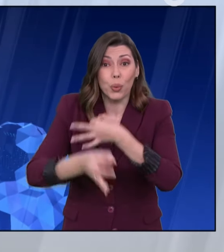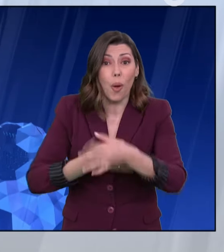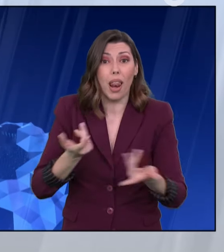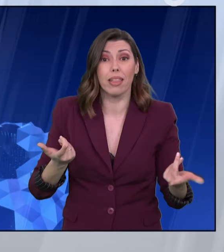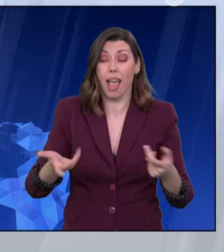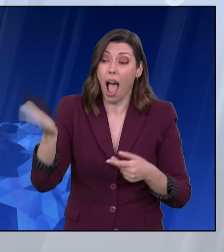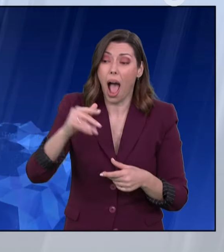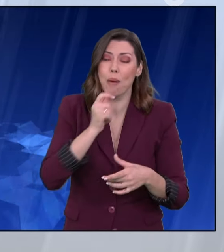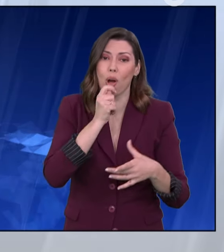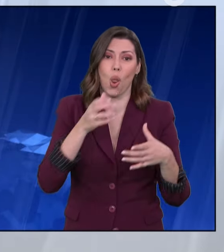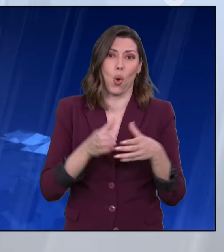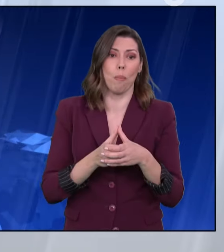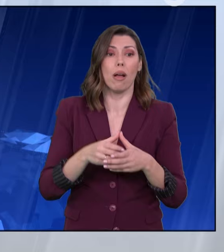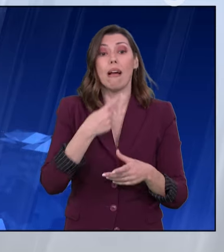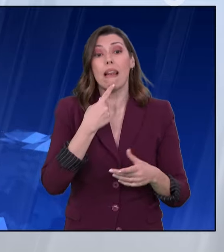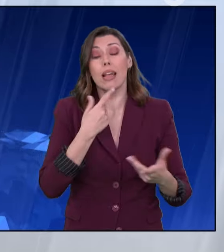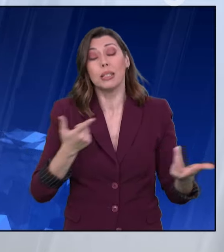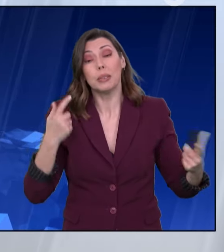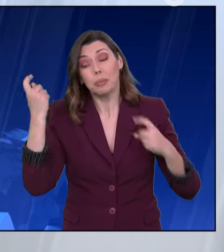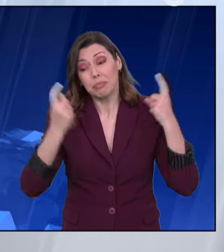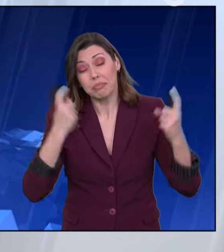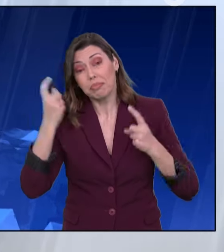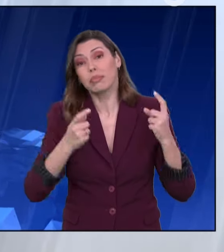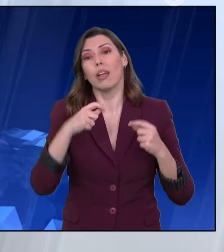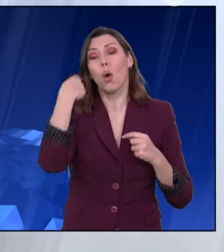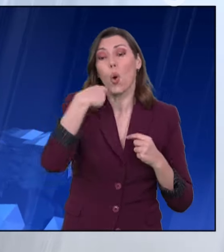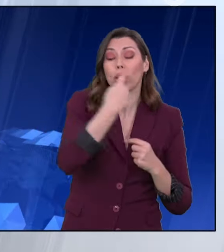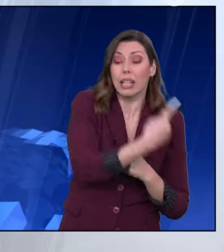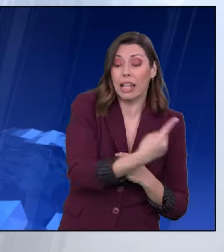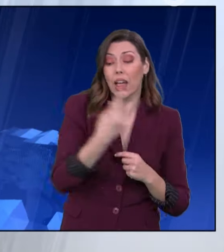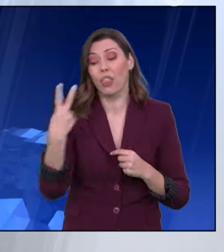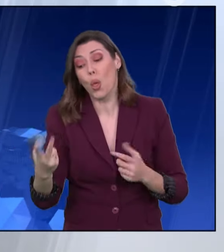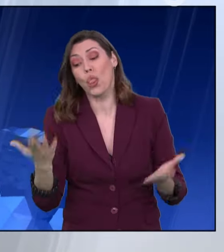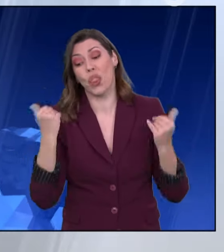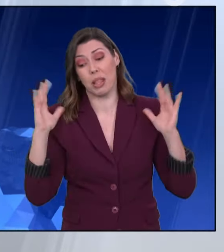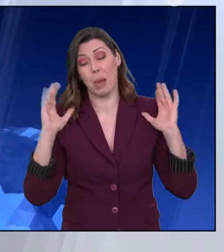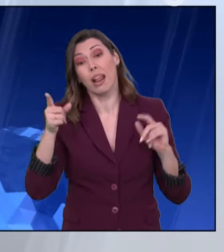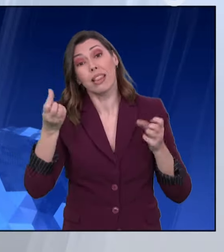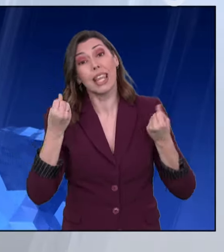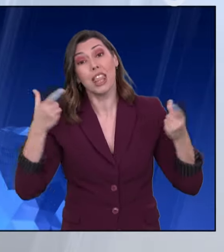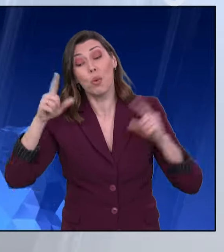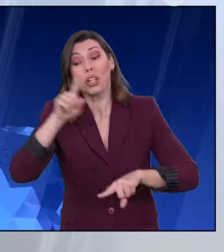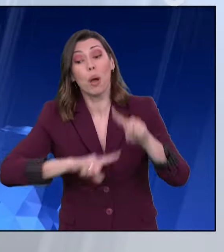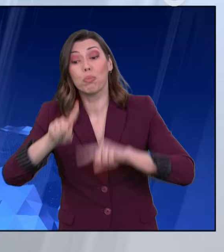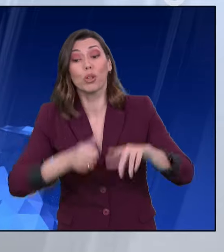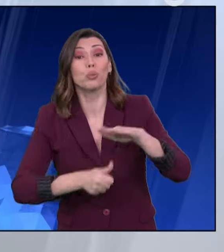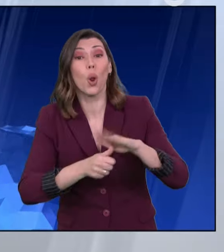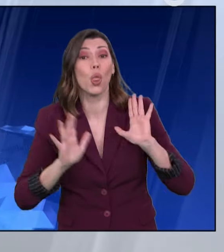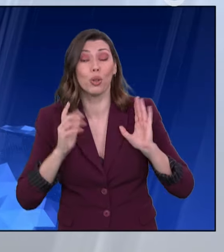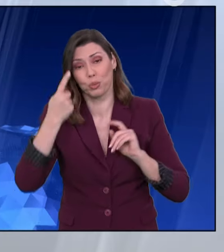υπάρχει σίγουρα. Μπορεί να υπάρχει πρόεδρος ένα και πρόεδρος δύο στη Νέα Δημοκρατία. Το νομοσχέδιο δεν αλλάζει το ισχύον καθεστώς για την παρένθετική ίση και την υιοθεσία.